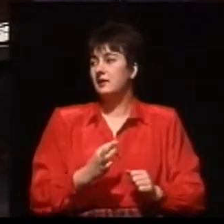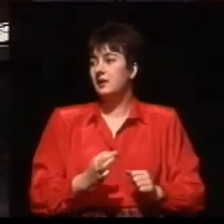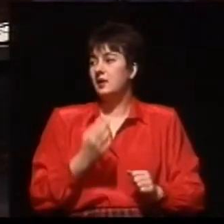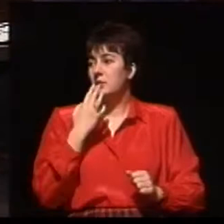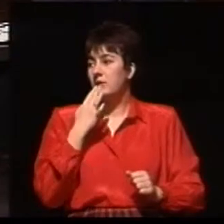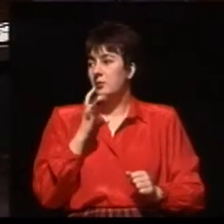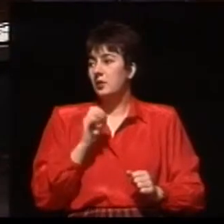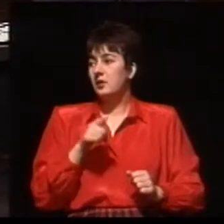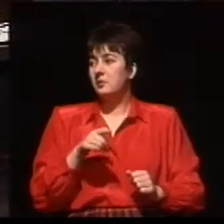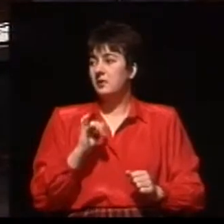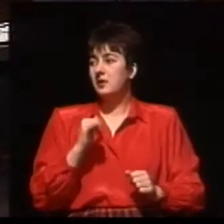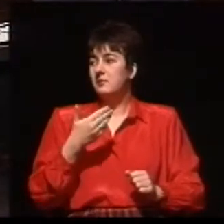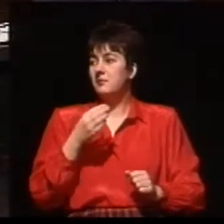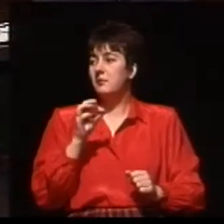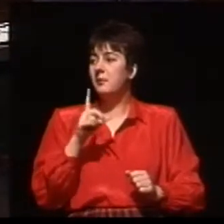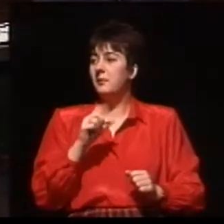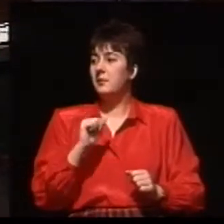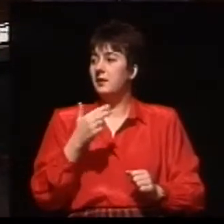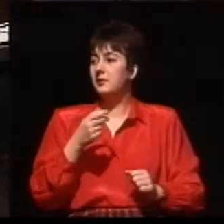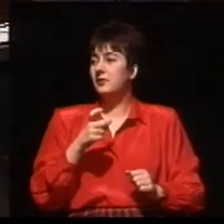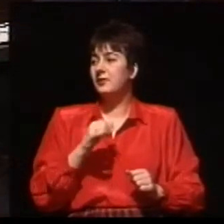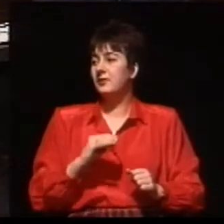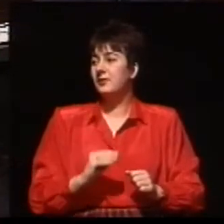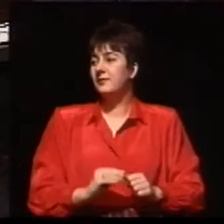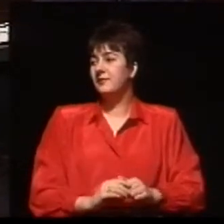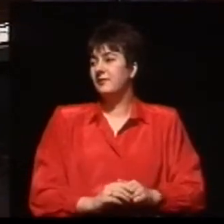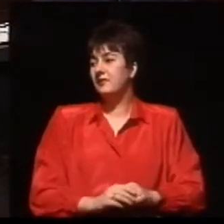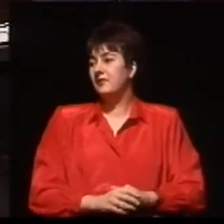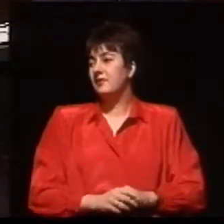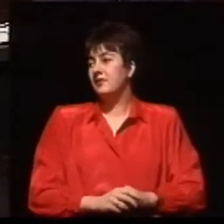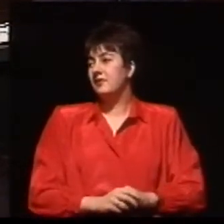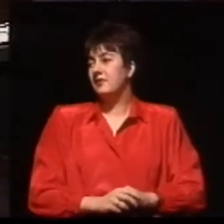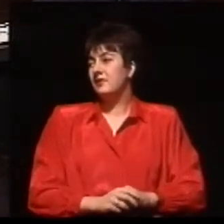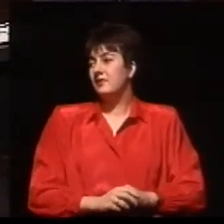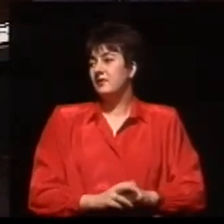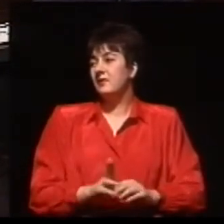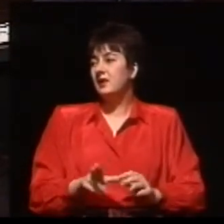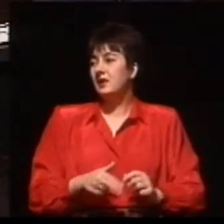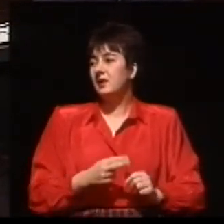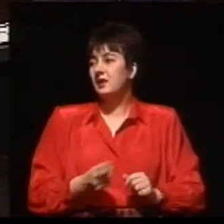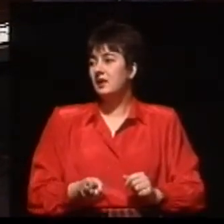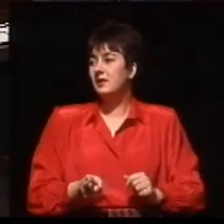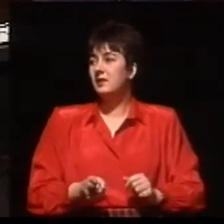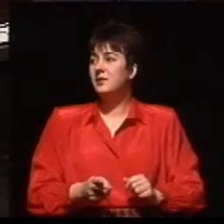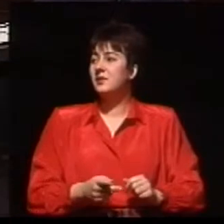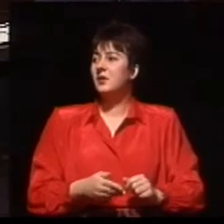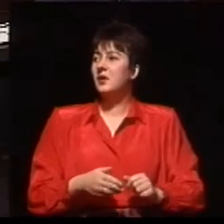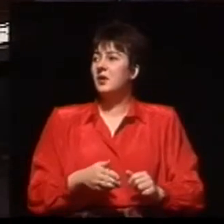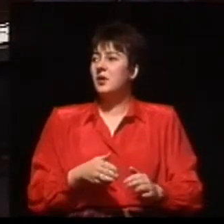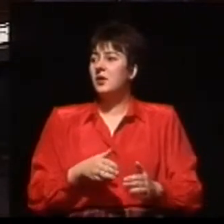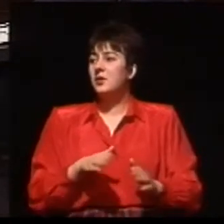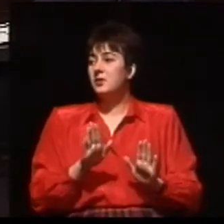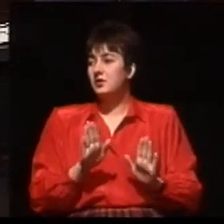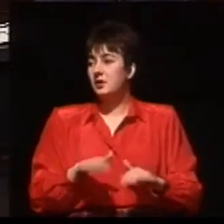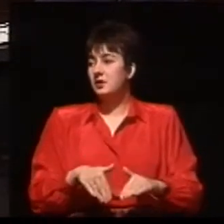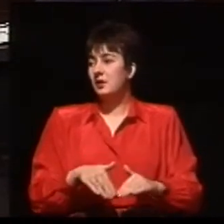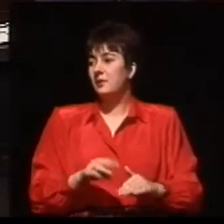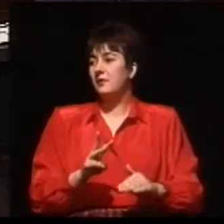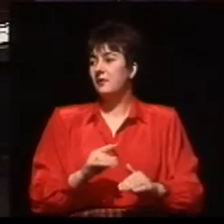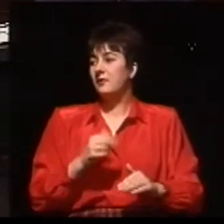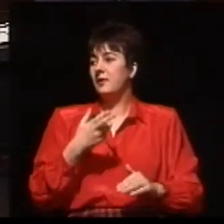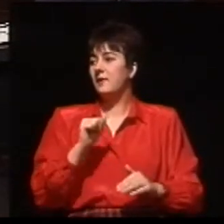Niech Pan powiedział Pan już, co ten implant jest. Kiedy to zostało wynalezione? Mówi się o Panu, że jest Pan